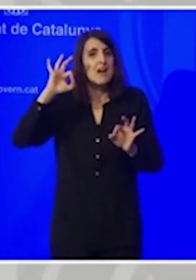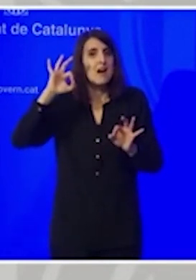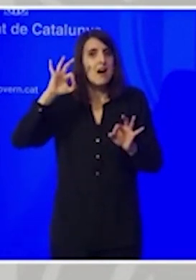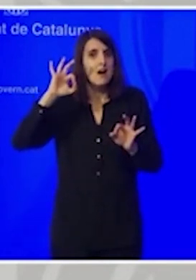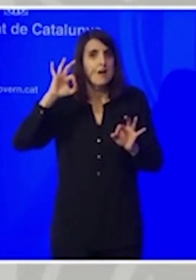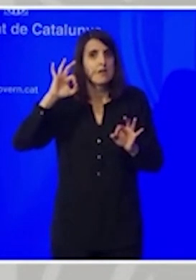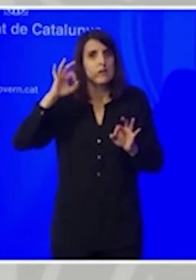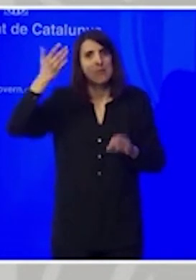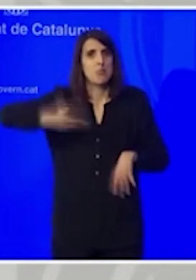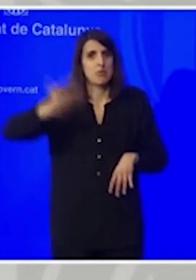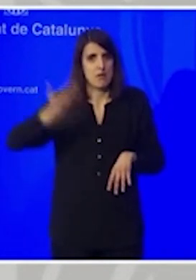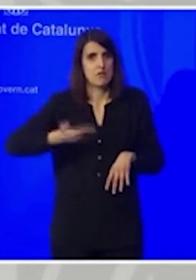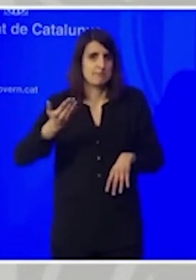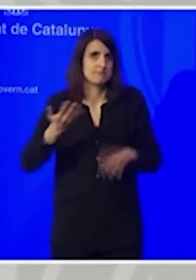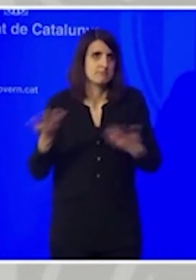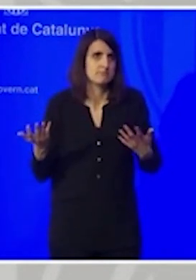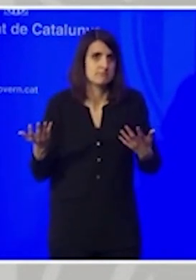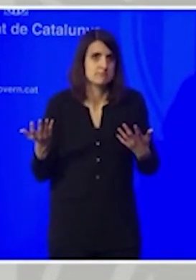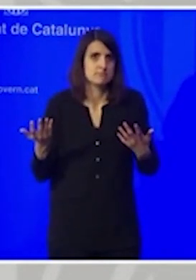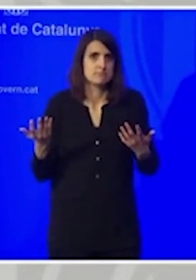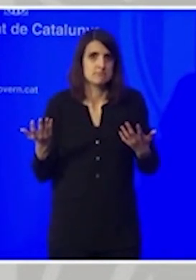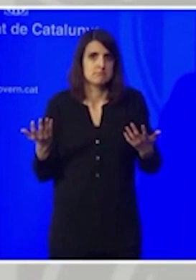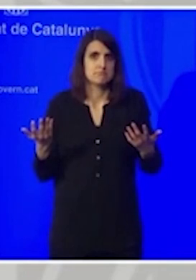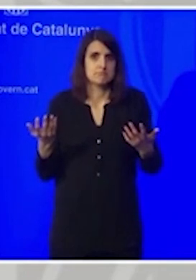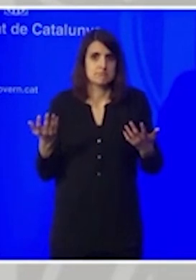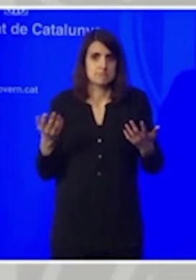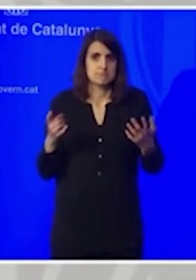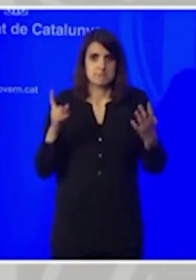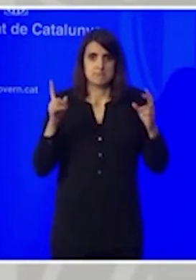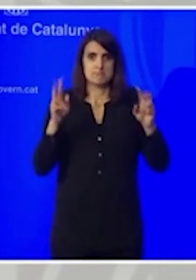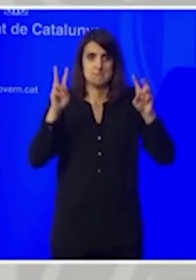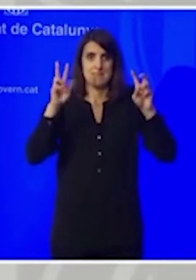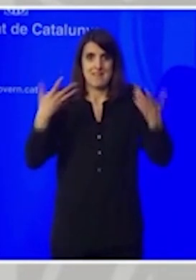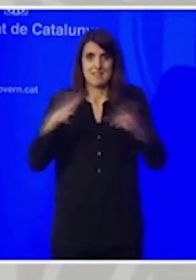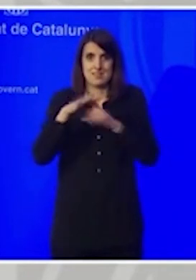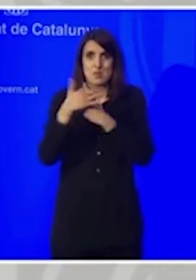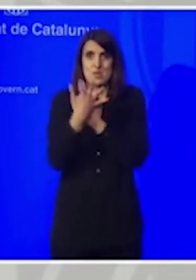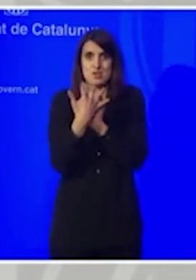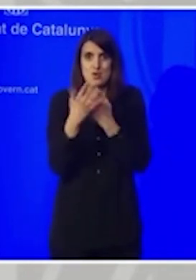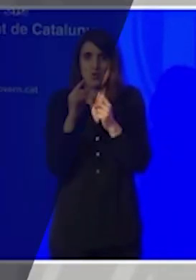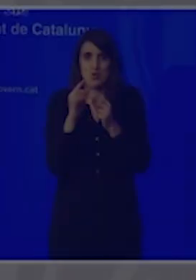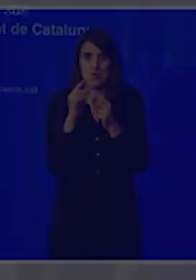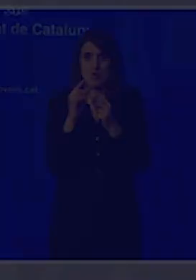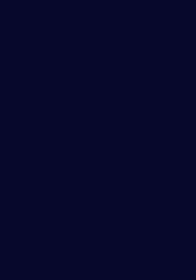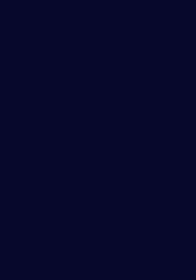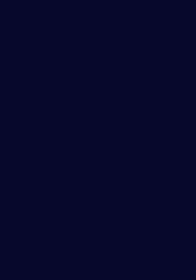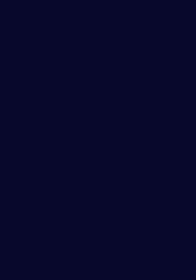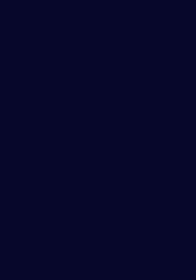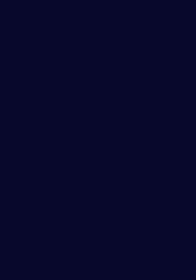garantíssim doncs que precisament diguem que l'onada en què ens trobem ara doncs ja n'és una miqueta de baixada.